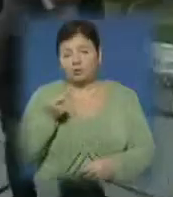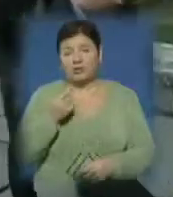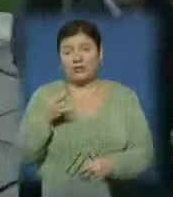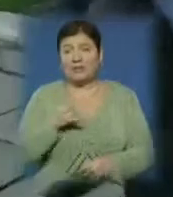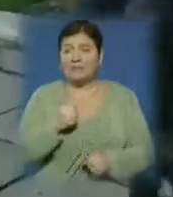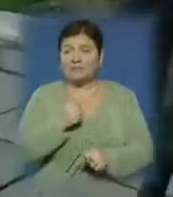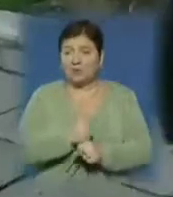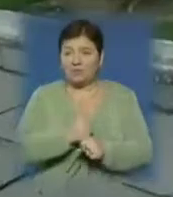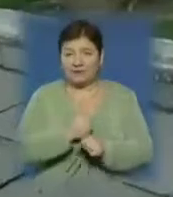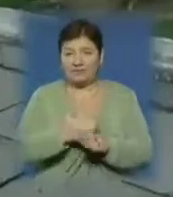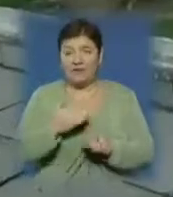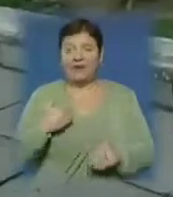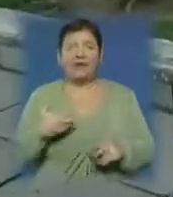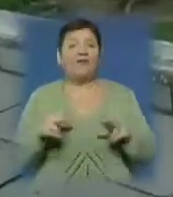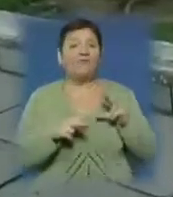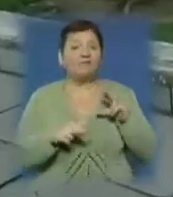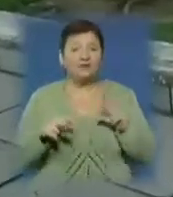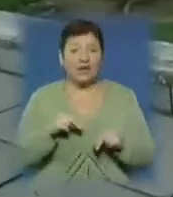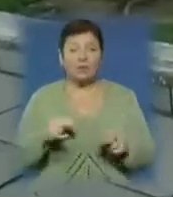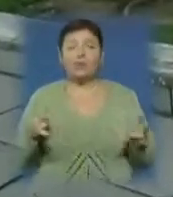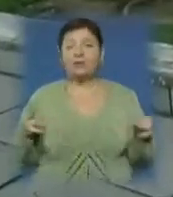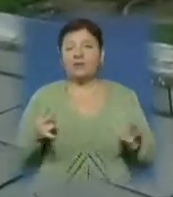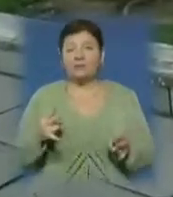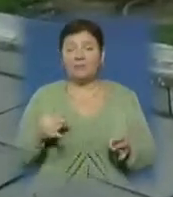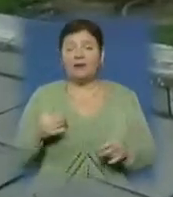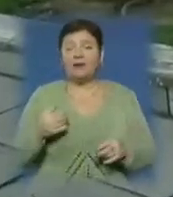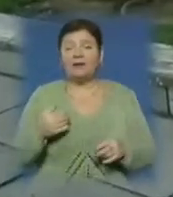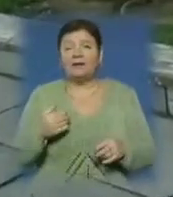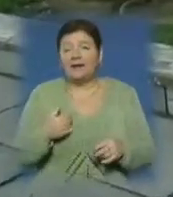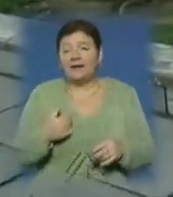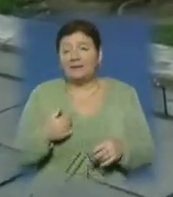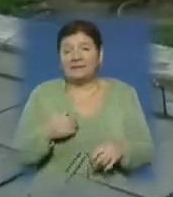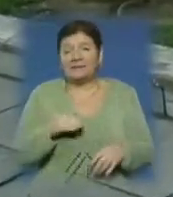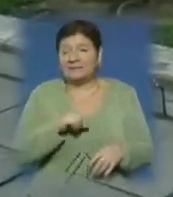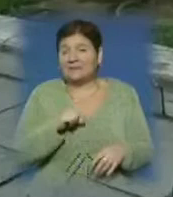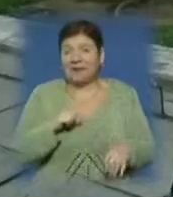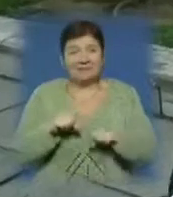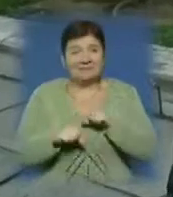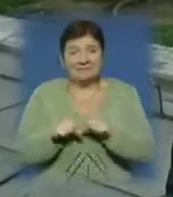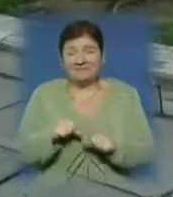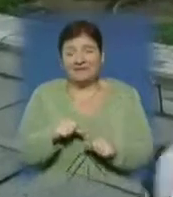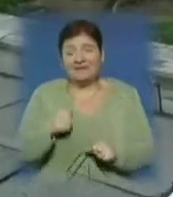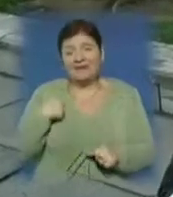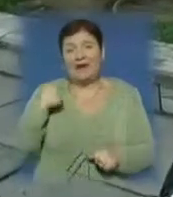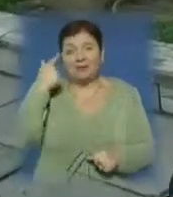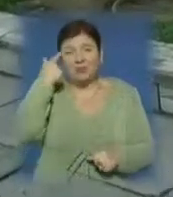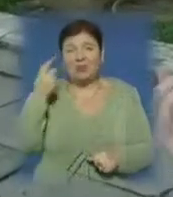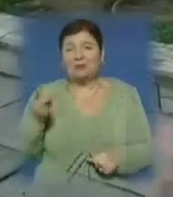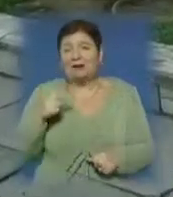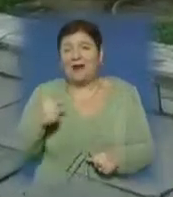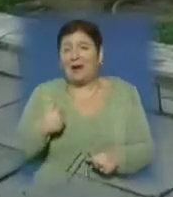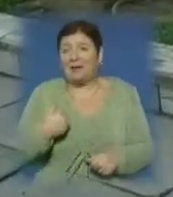Хто прихильник цього, тому я вважаю, що можливо, їм і потрібно. Та як я не прихильник цього, то думаю, що для мене